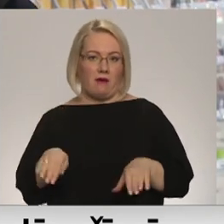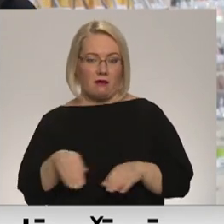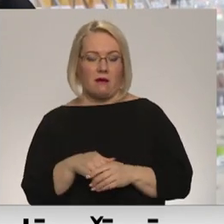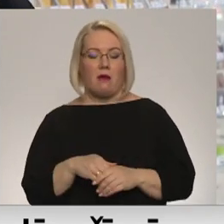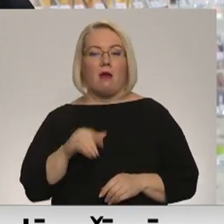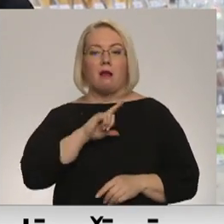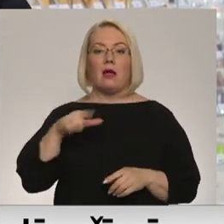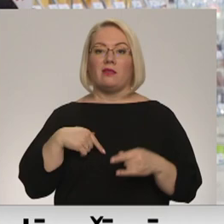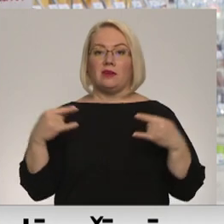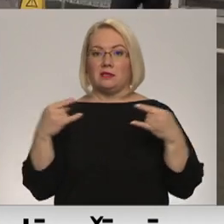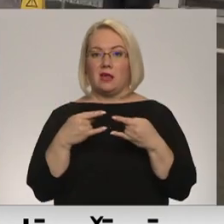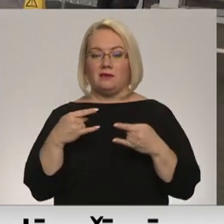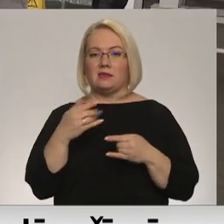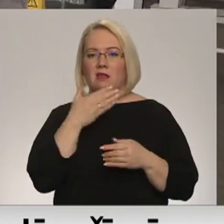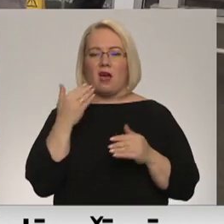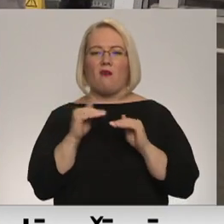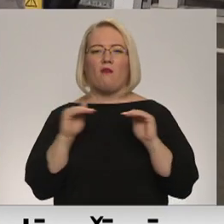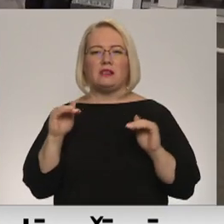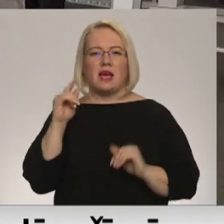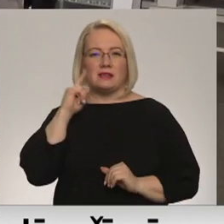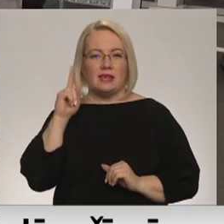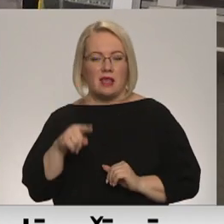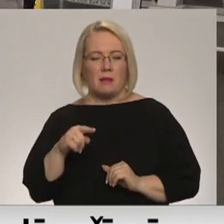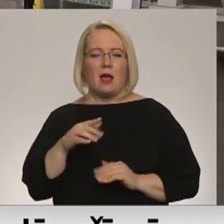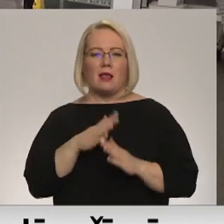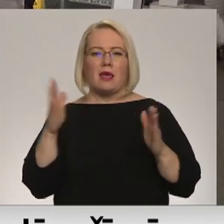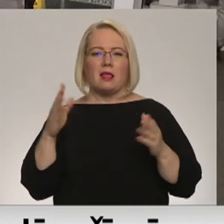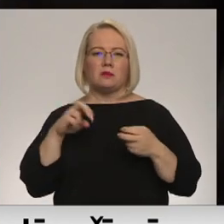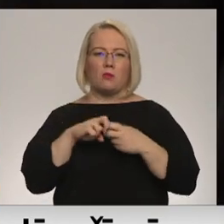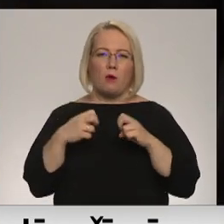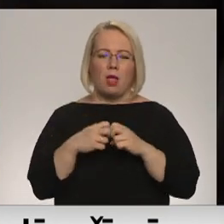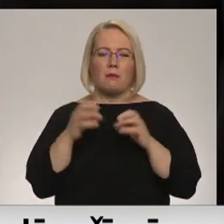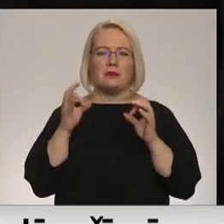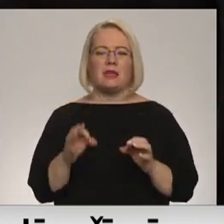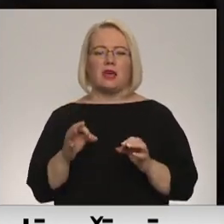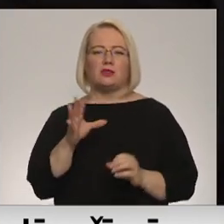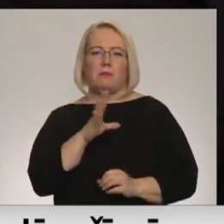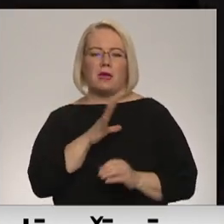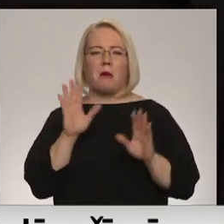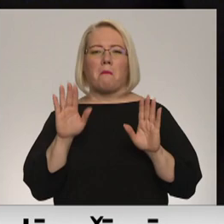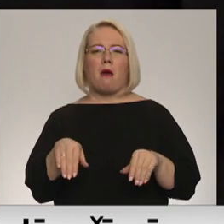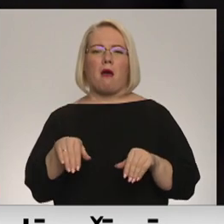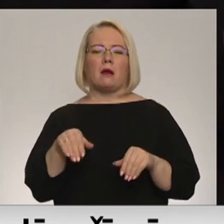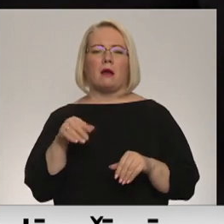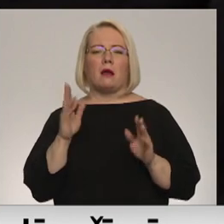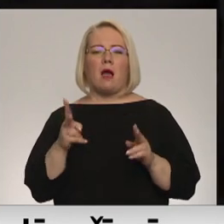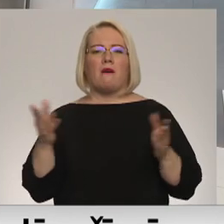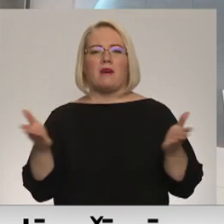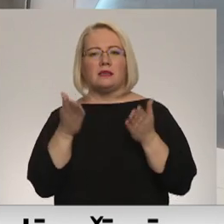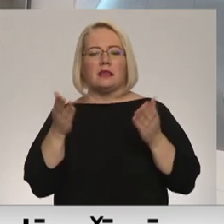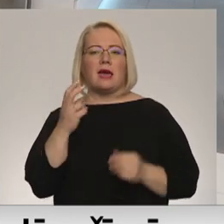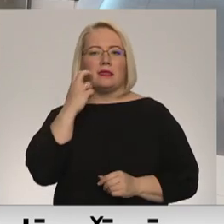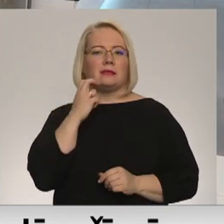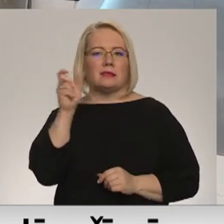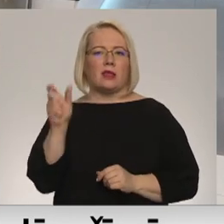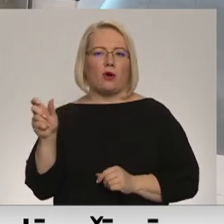Latvijas televīzijai neoficiāls zinājums, ka lielākās domstarpības koalīcijas sanāksmē bijušas par to, kā veicināt seniori